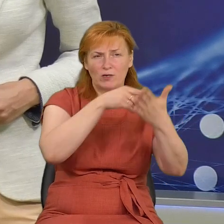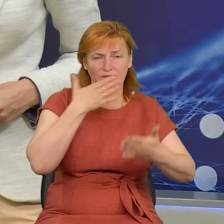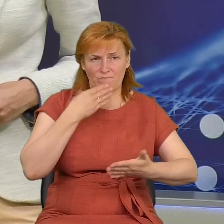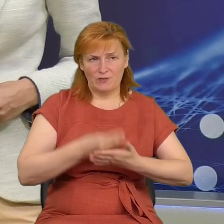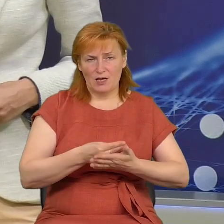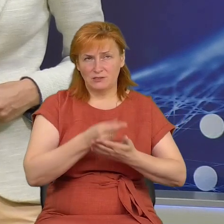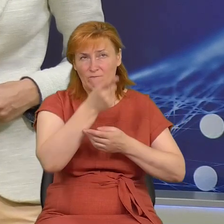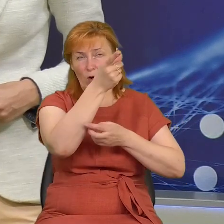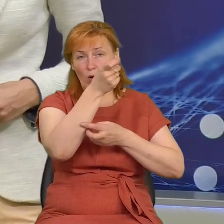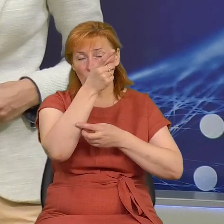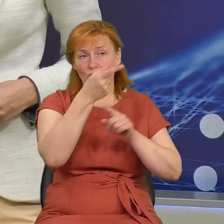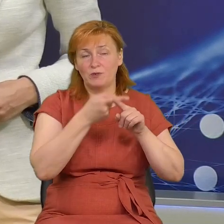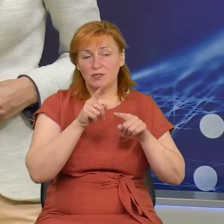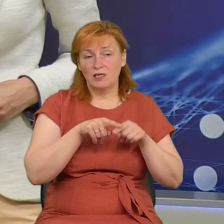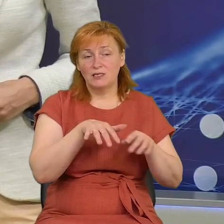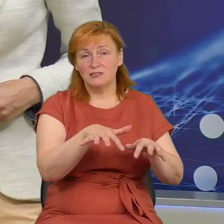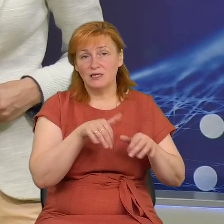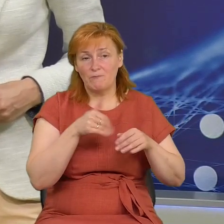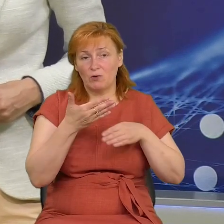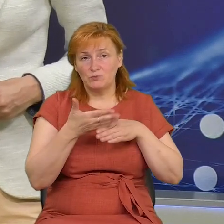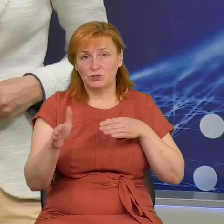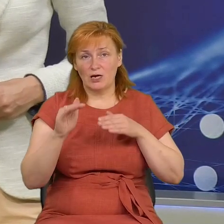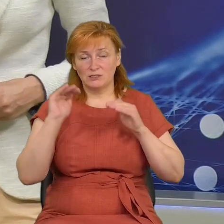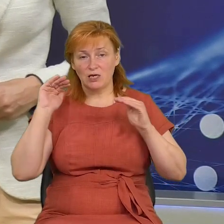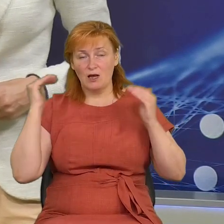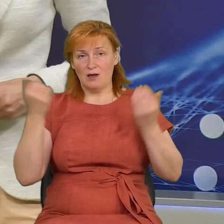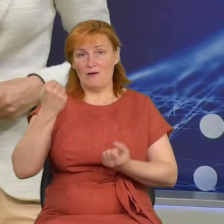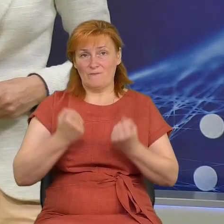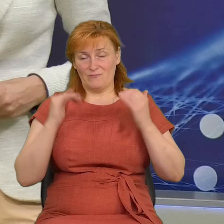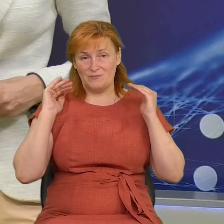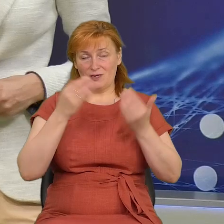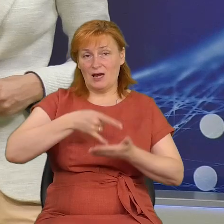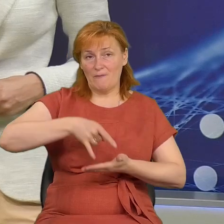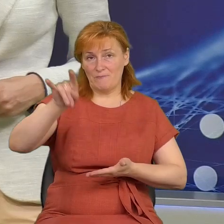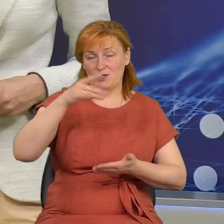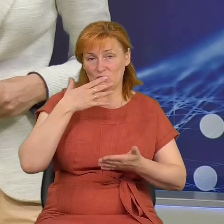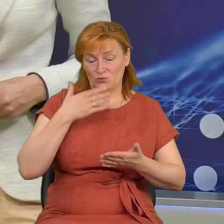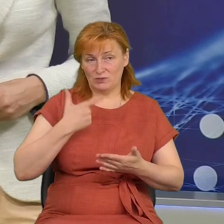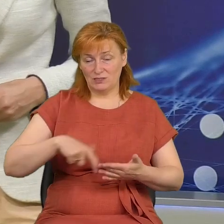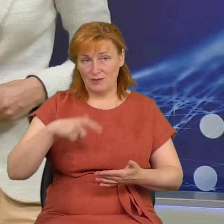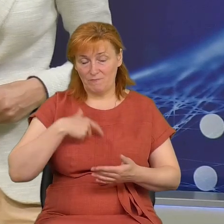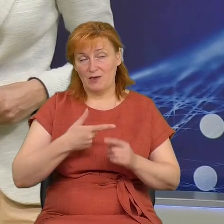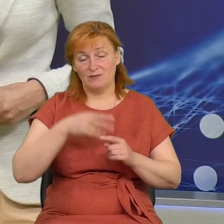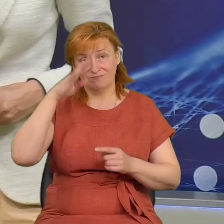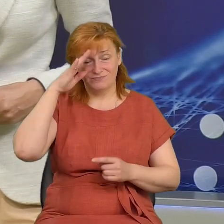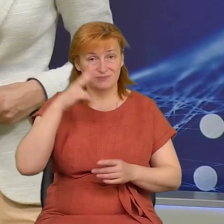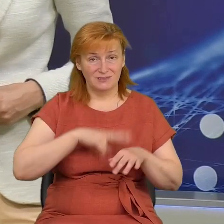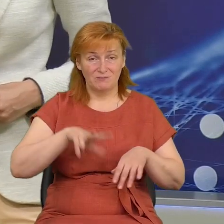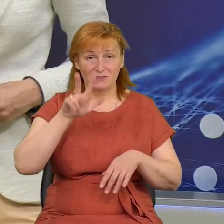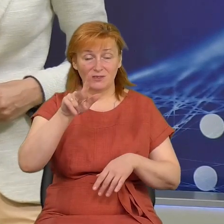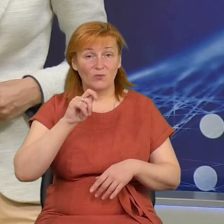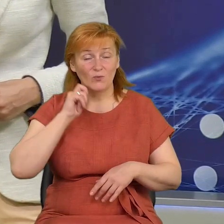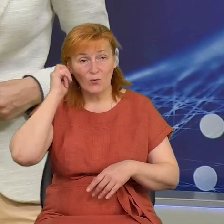карабіну. Та забрав частину кабіни собі як трофей. Все це про 72-річного Валерія Зюська. З перших днів